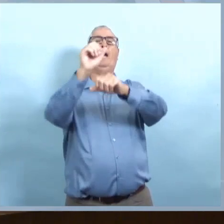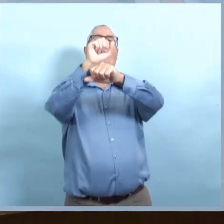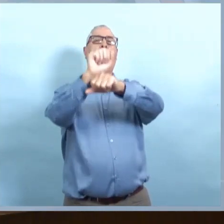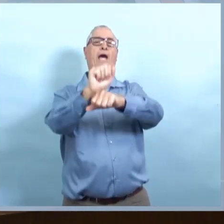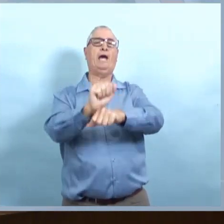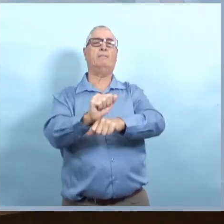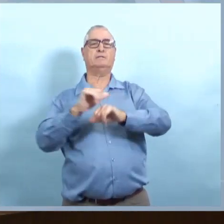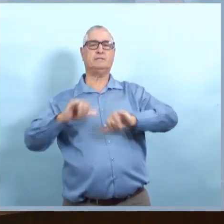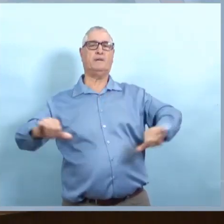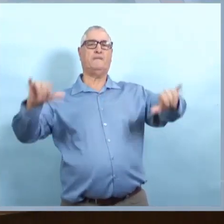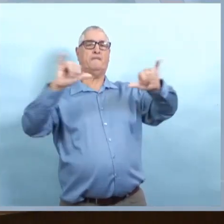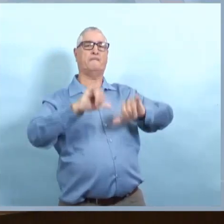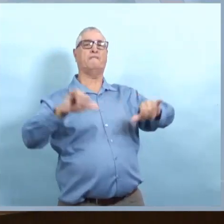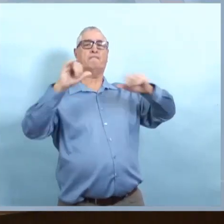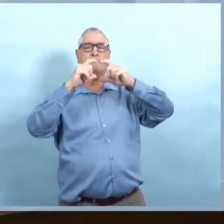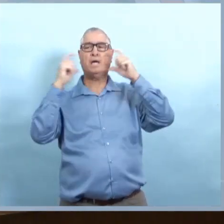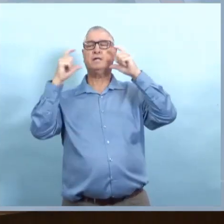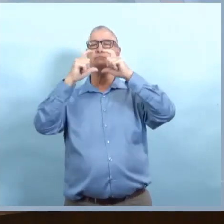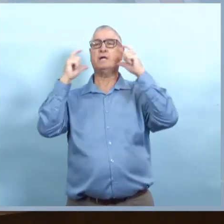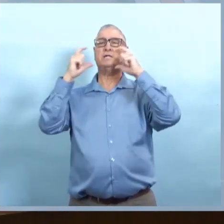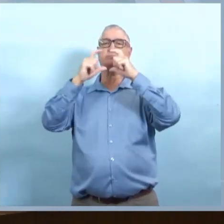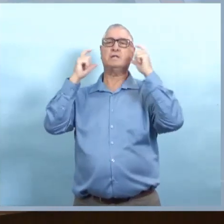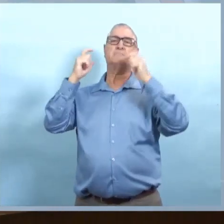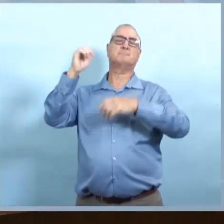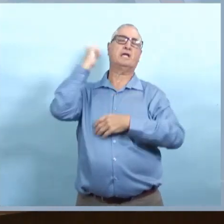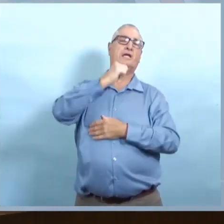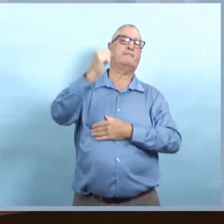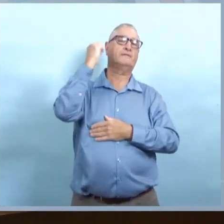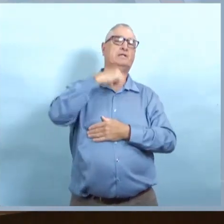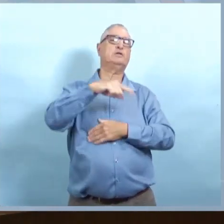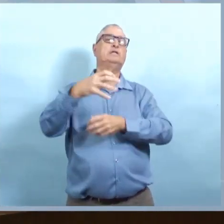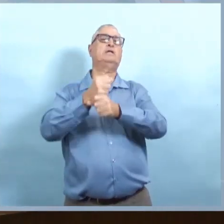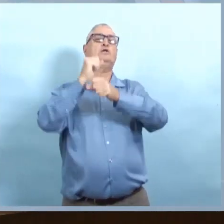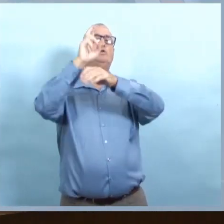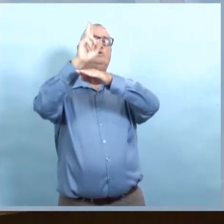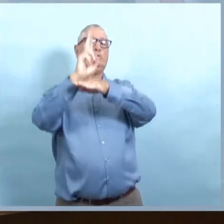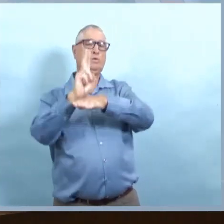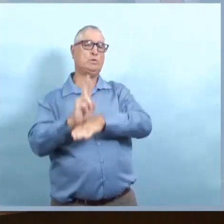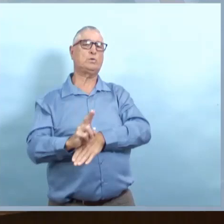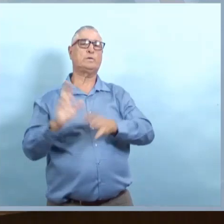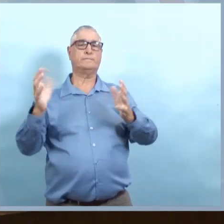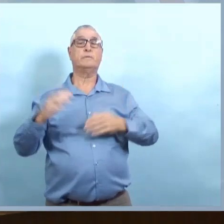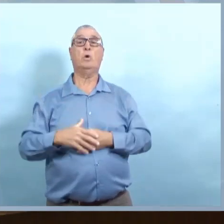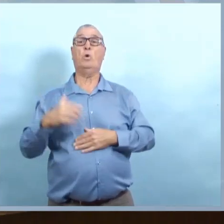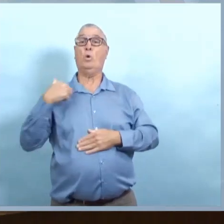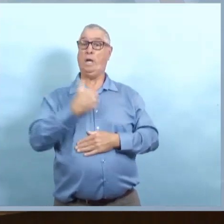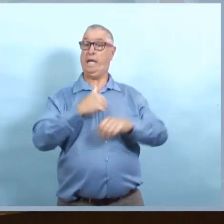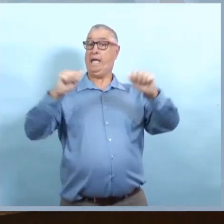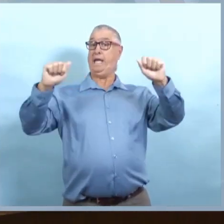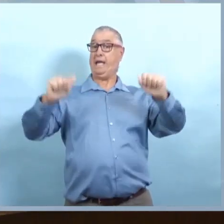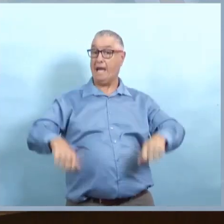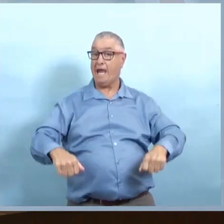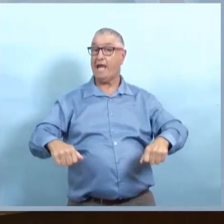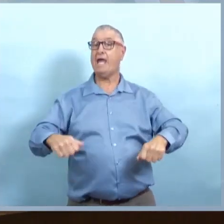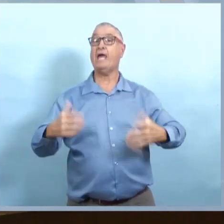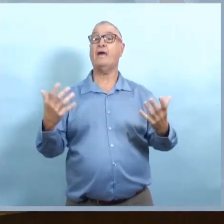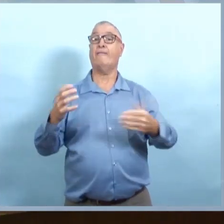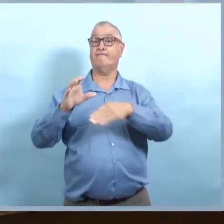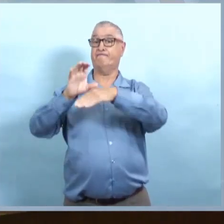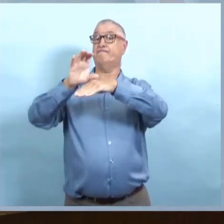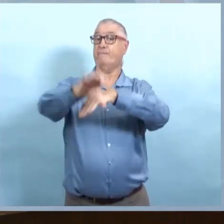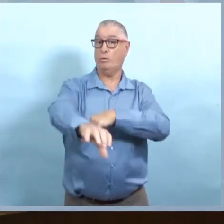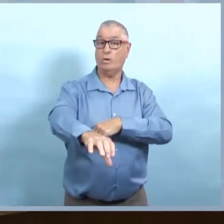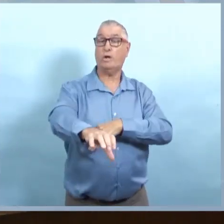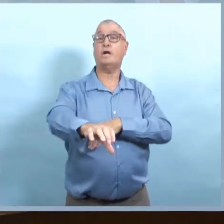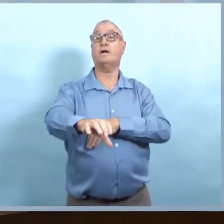attendons à ce que les Manitobains suivent ce mandat et au fil du temps, nous allons voir la normalisation du port du